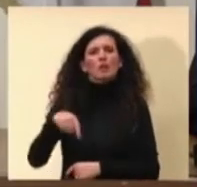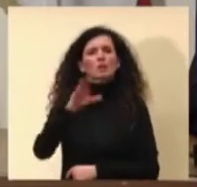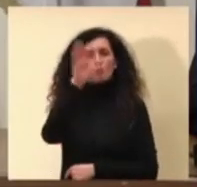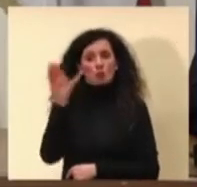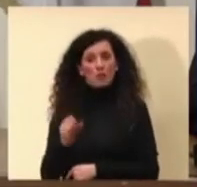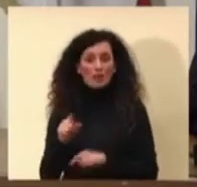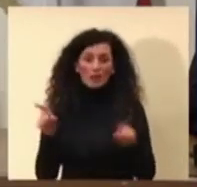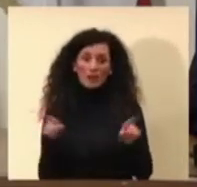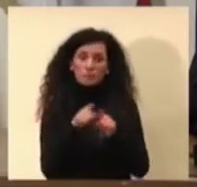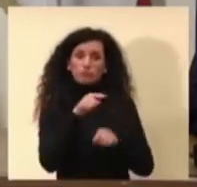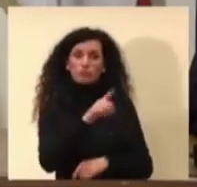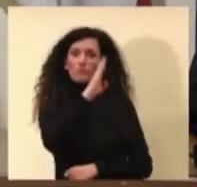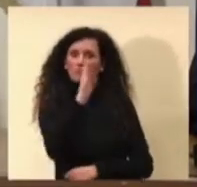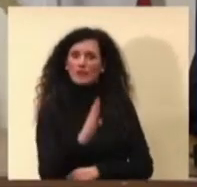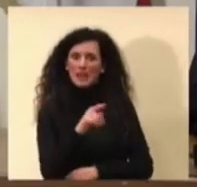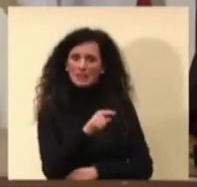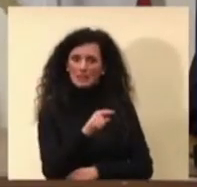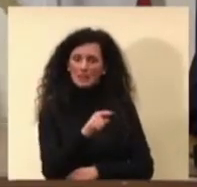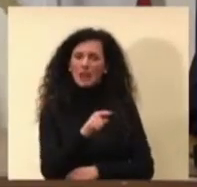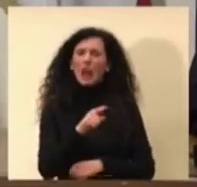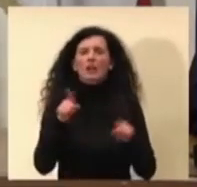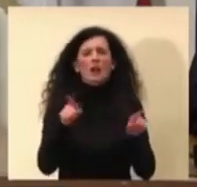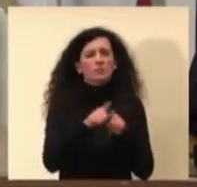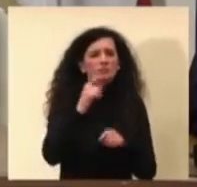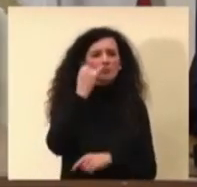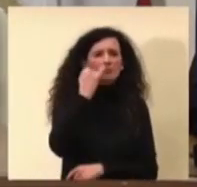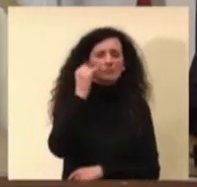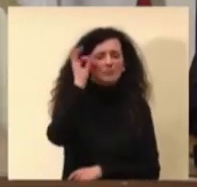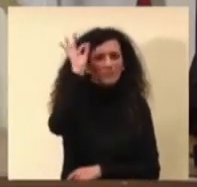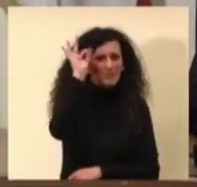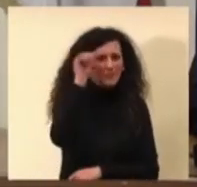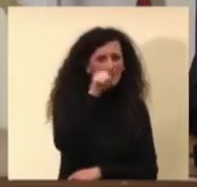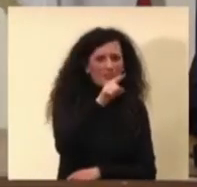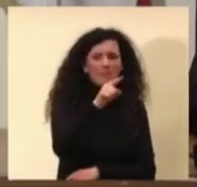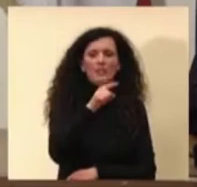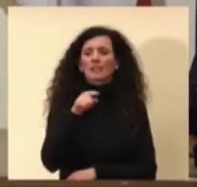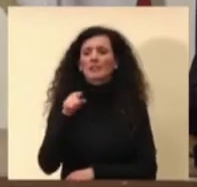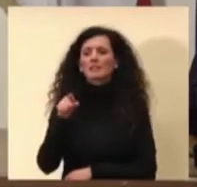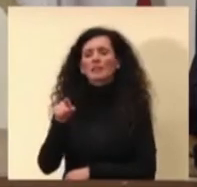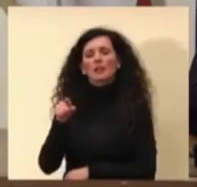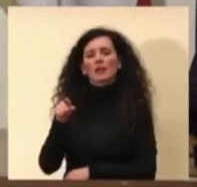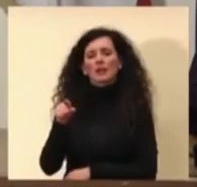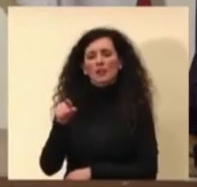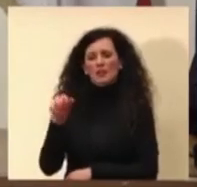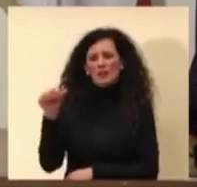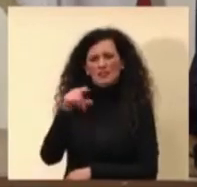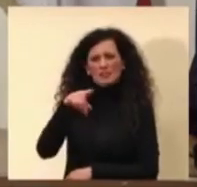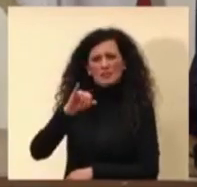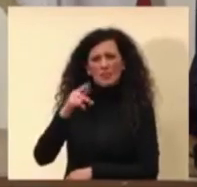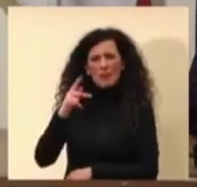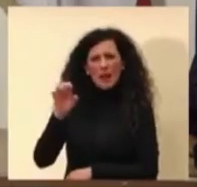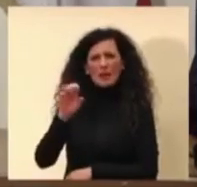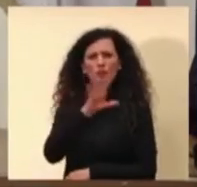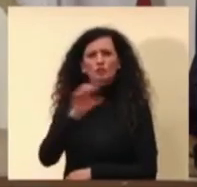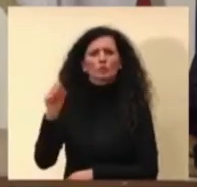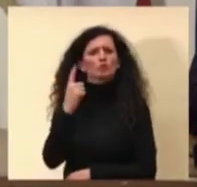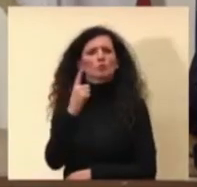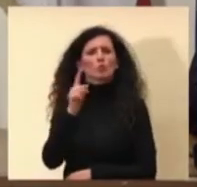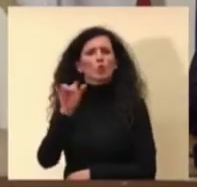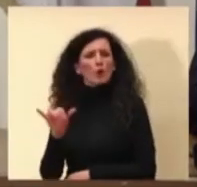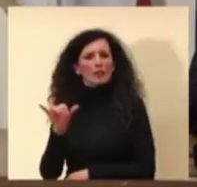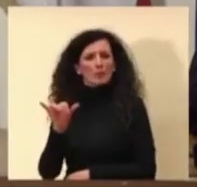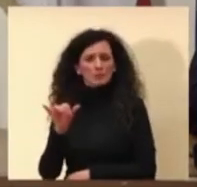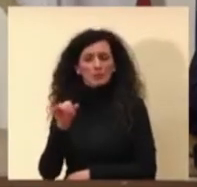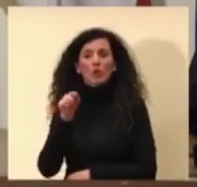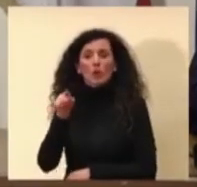brasiliana, perché insieme a quella inglese e a quella brasiliana condivide la stessa mutazione sullo spike, che è la 501Y, che la rende più